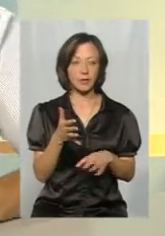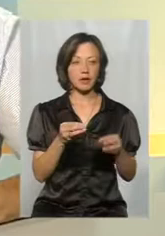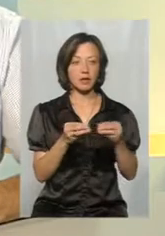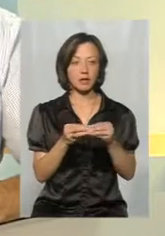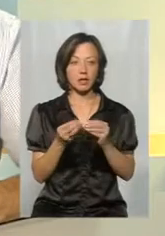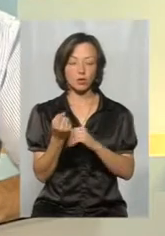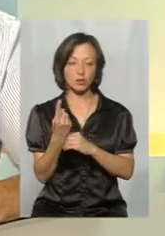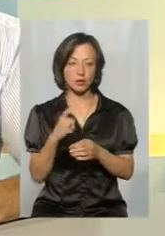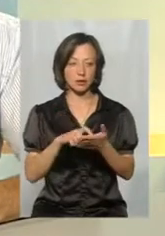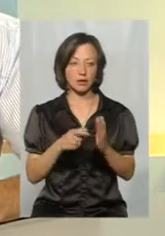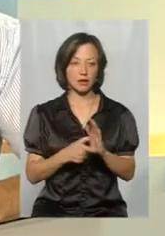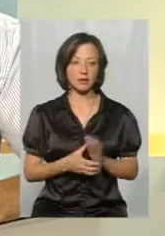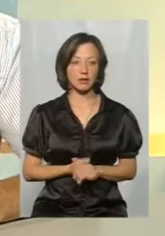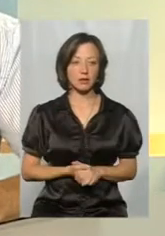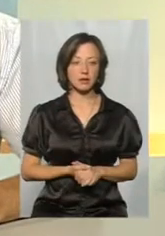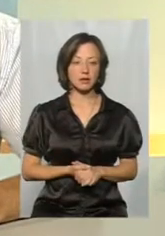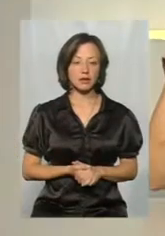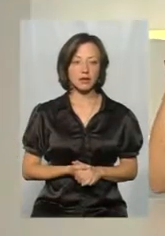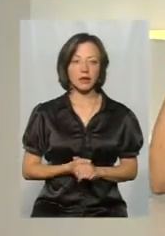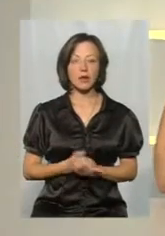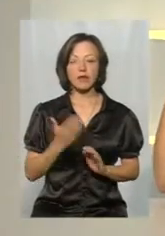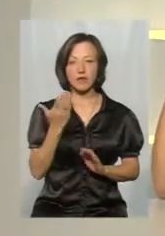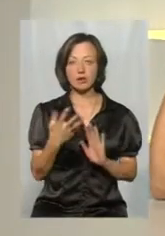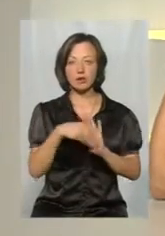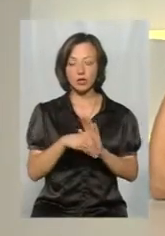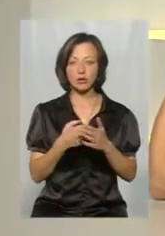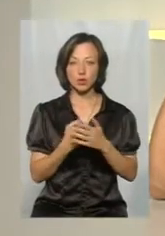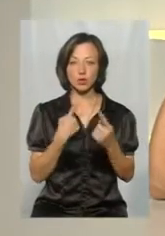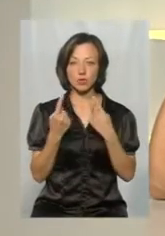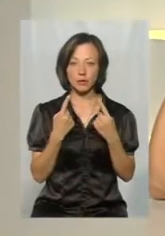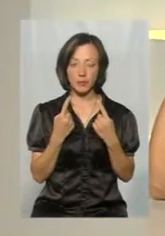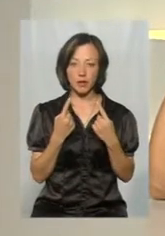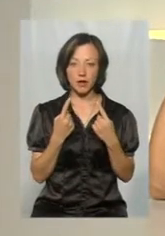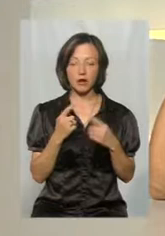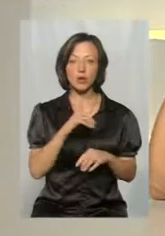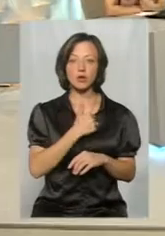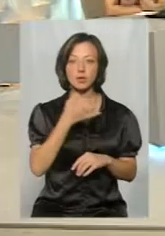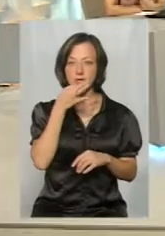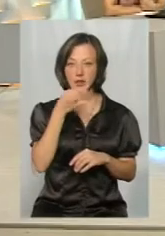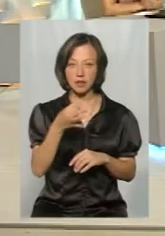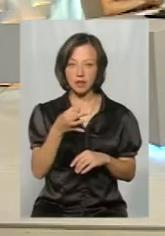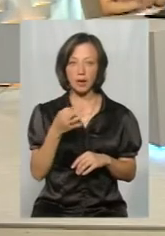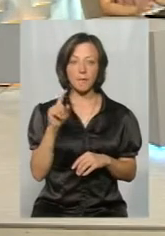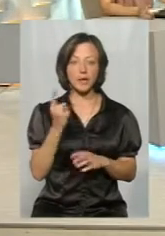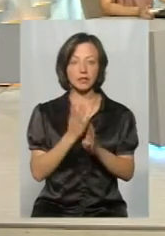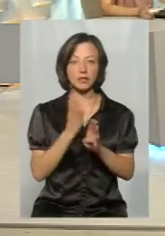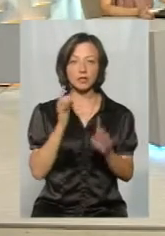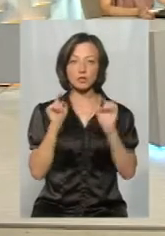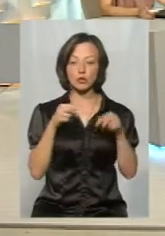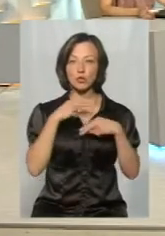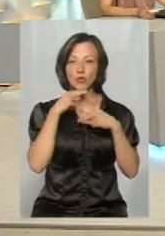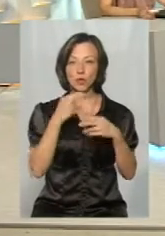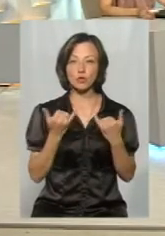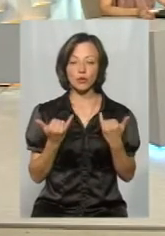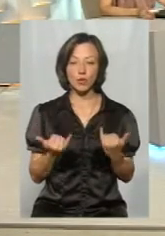і 11 клас. Пане Михайле, прошу вас, долучайтеся. Що я хотів сказати? Я насамперед би звернув увагу на те,